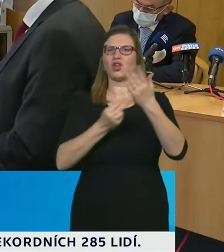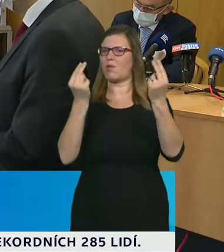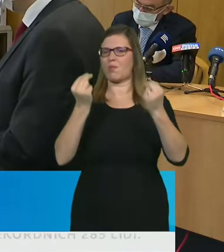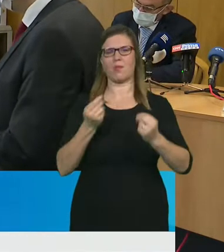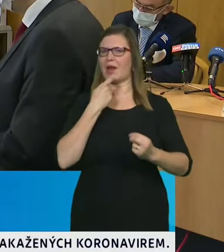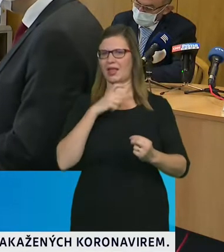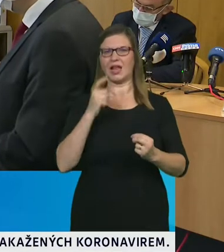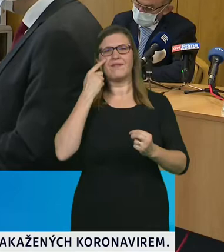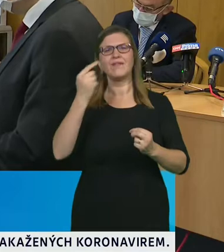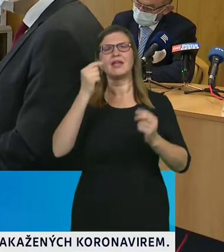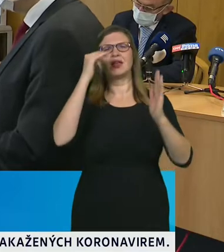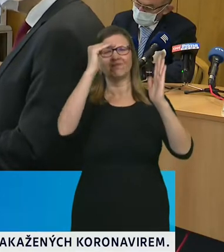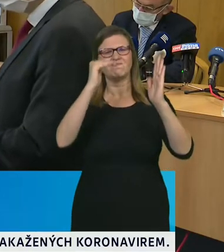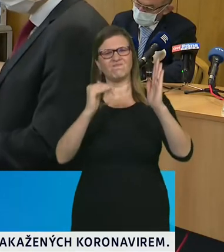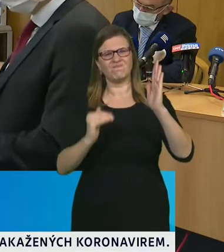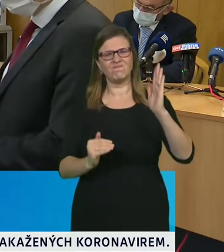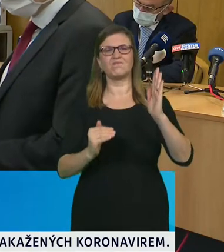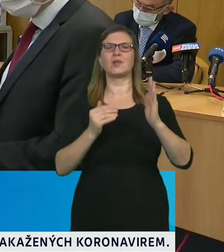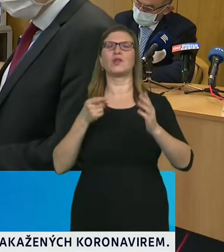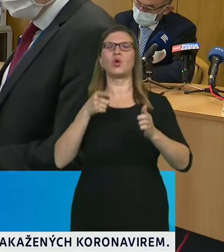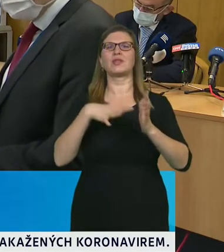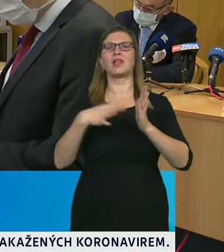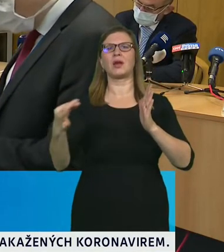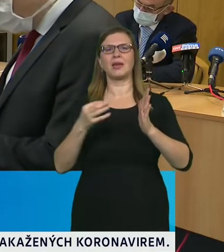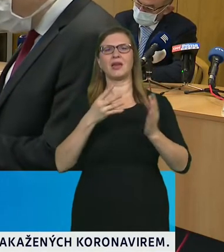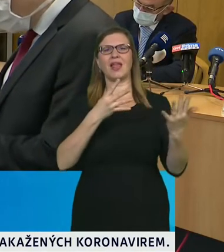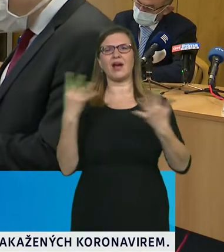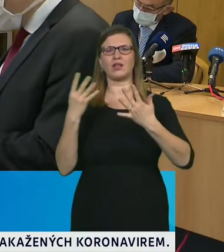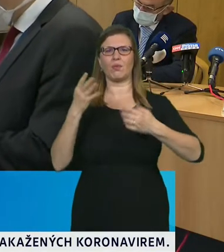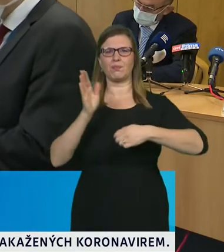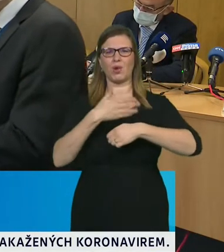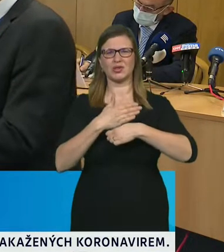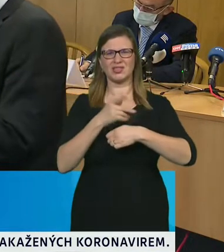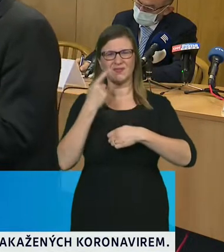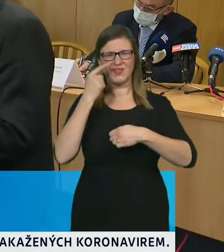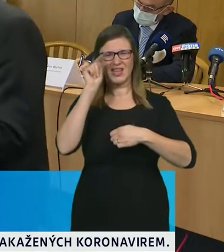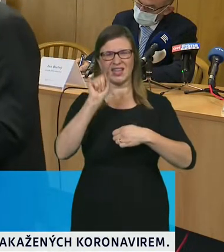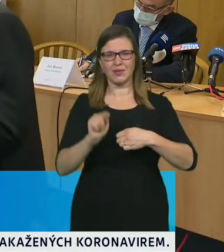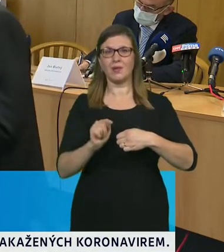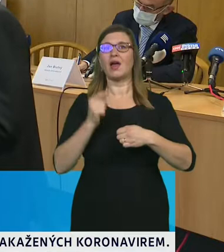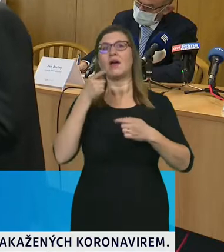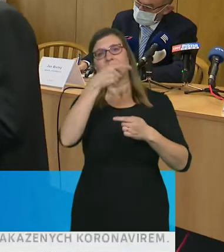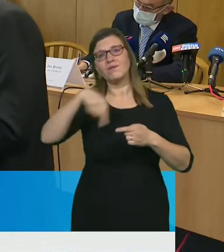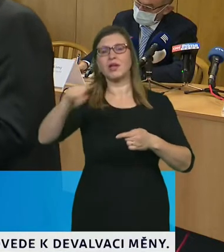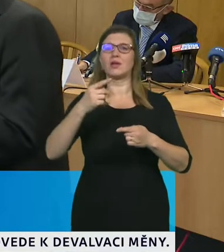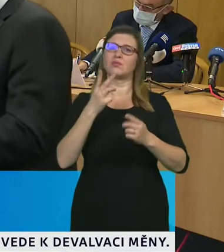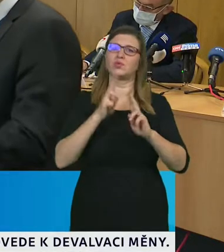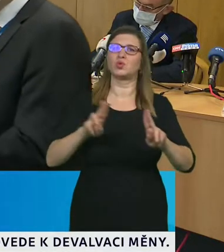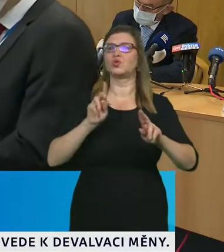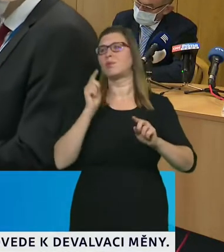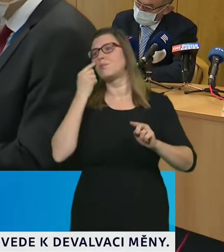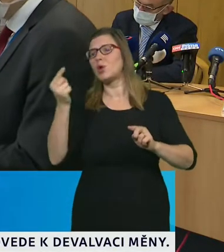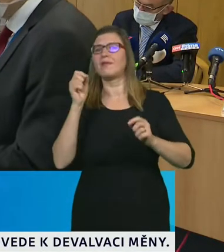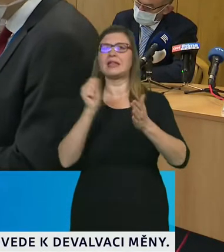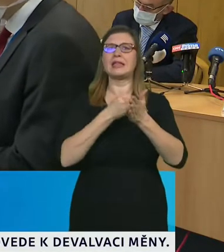podle ECDC. Jsou ty nárusty značné. A pokud sledujete aspoň trošku třeba zahraniční tisk, tak znáte zprávy